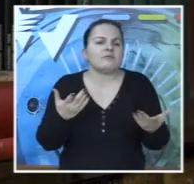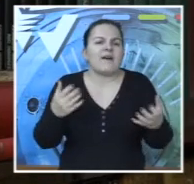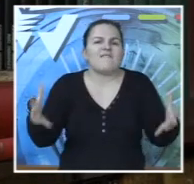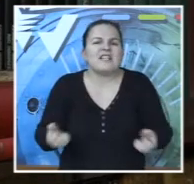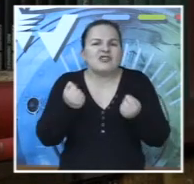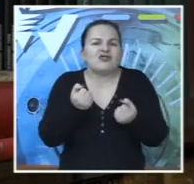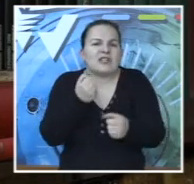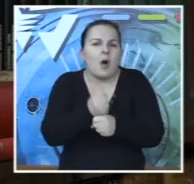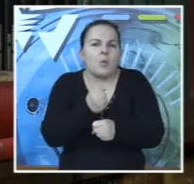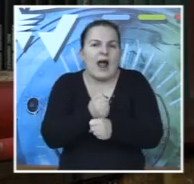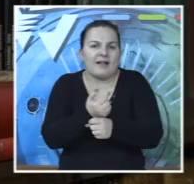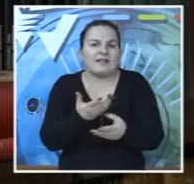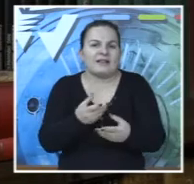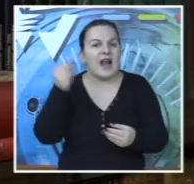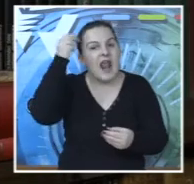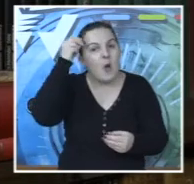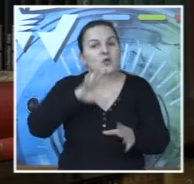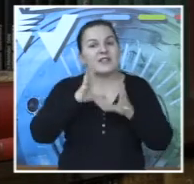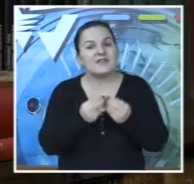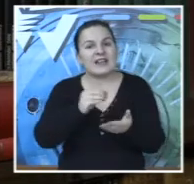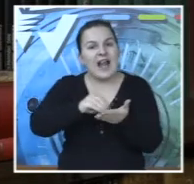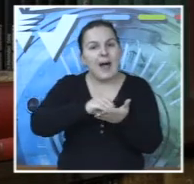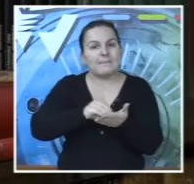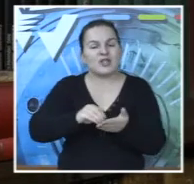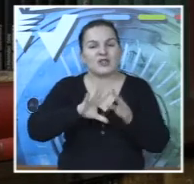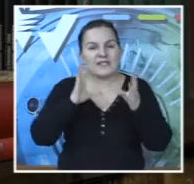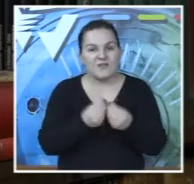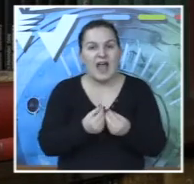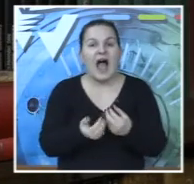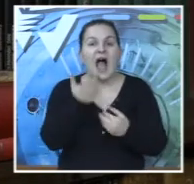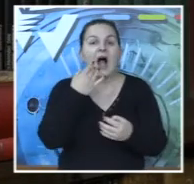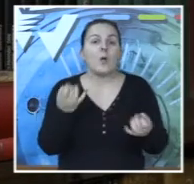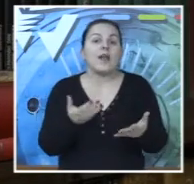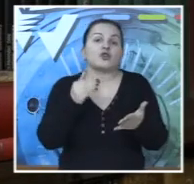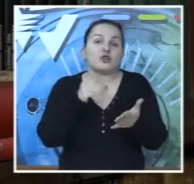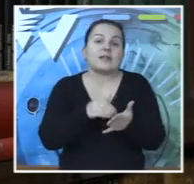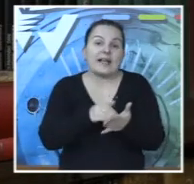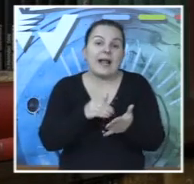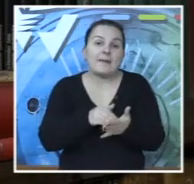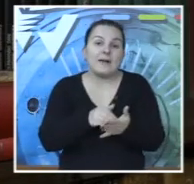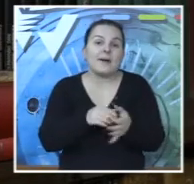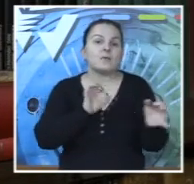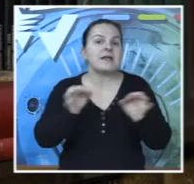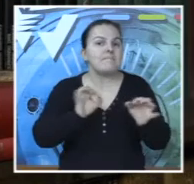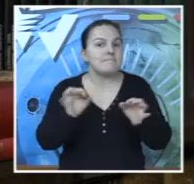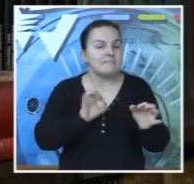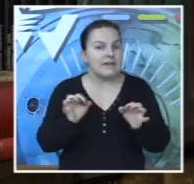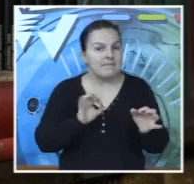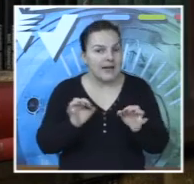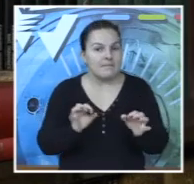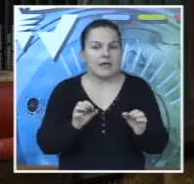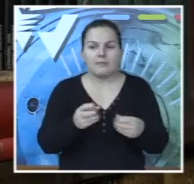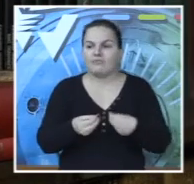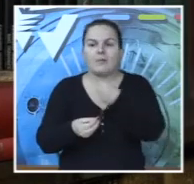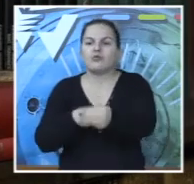znate, njemo je teško fizički da bi on sve pristigao, da nauči sve i da ispiše sve. Prosto, ako nešto treba, onako da mu se